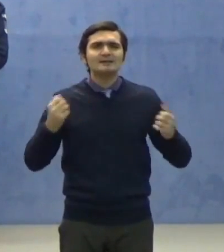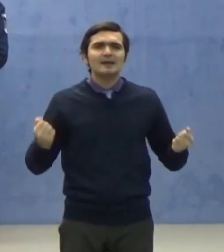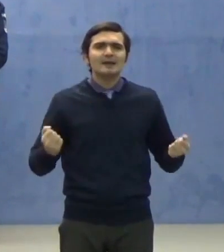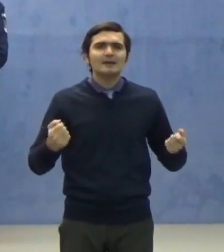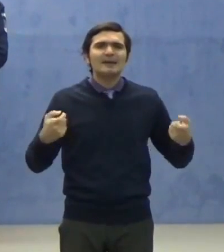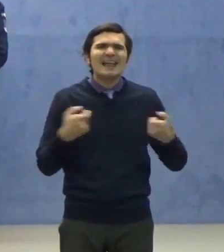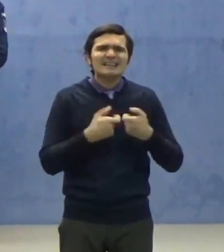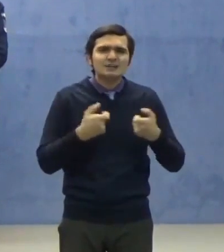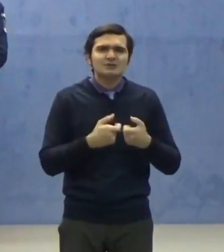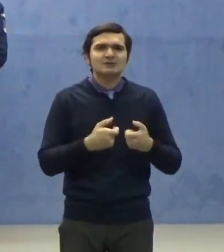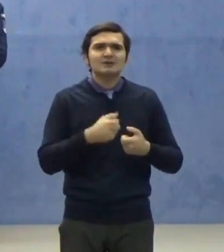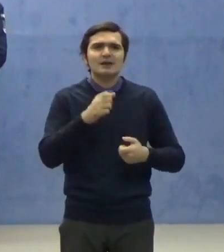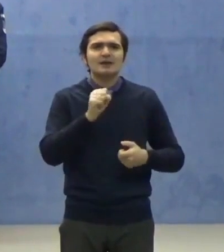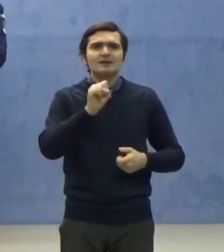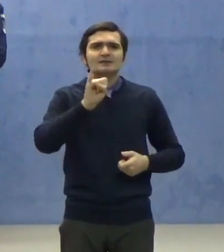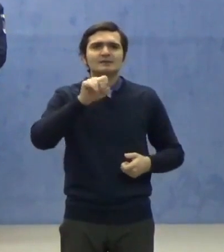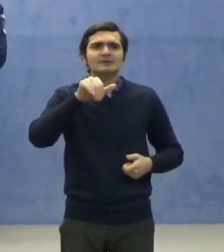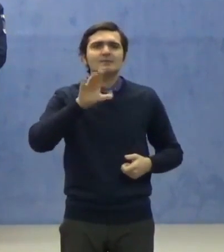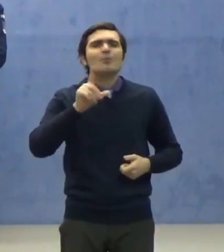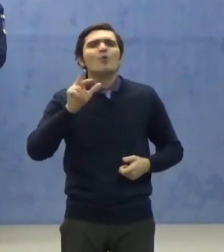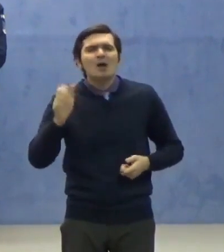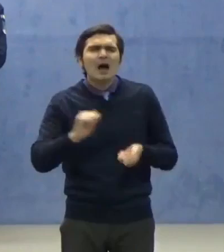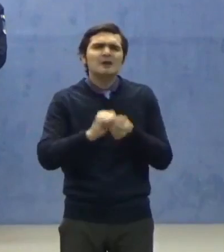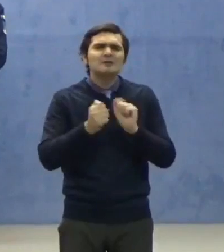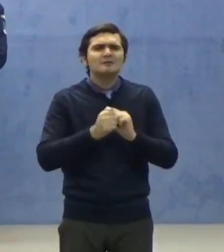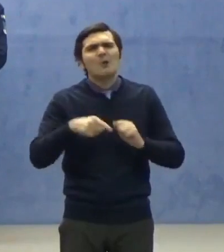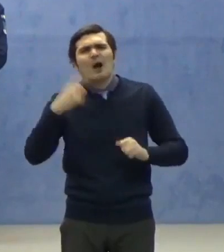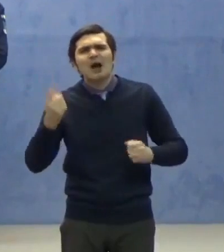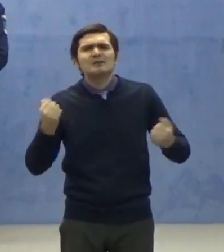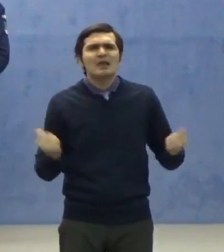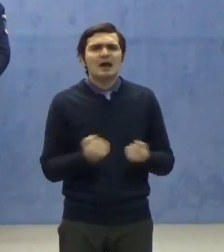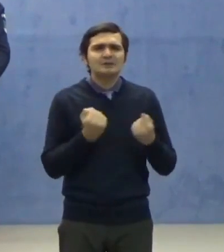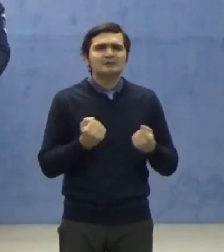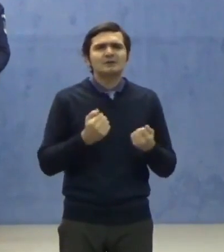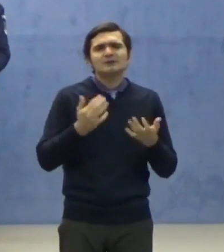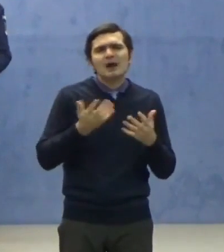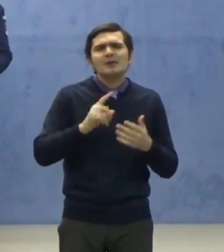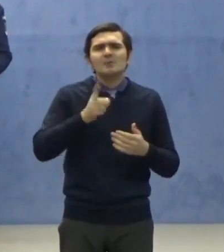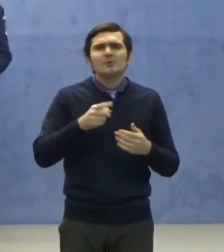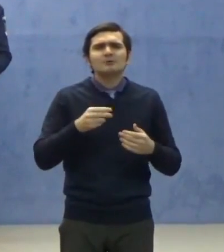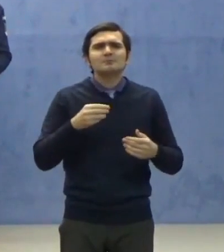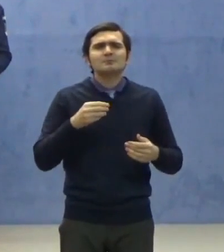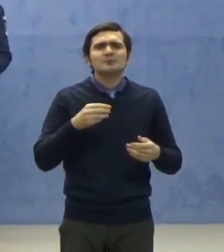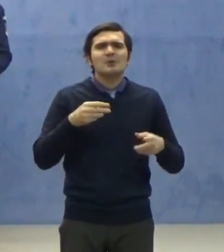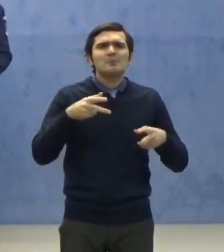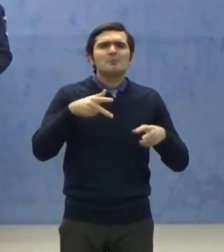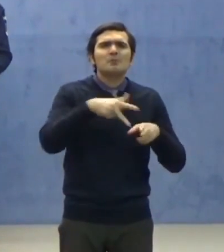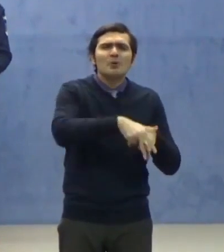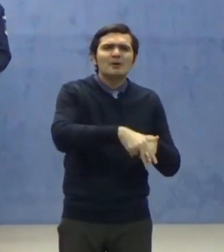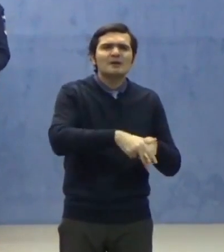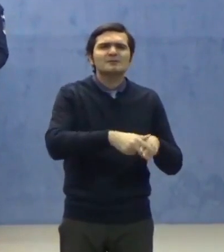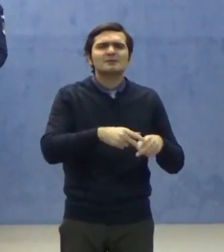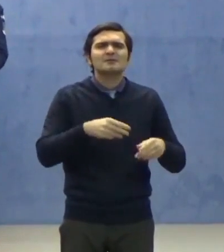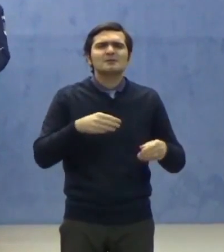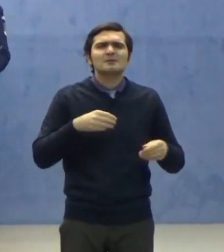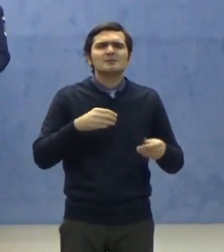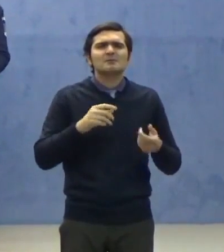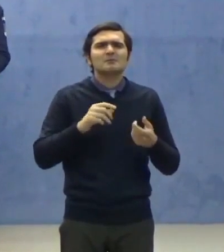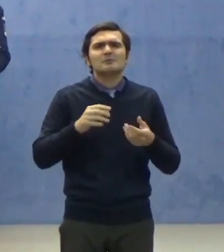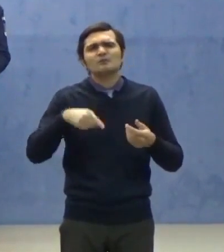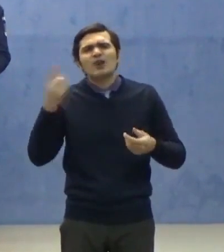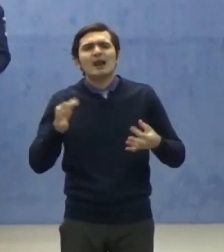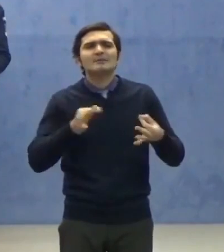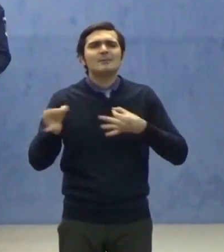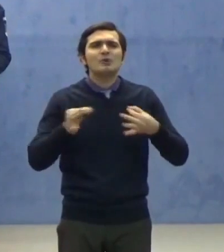simulările, aplicațiile și orice alte activități care pot interfera cu măsurile luate pentru combaterea răspândirii